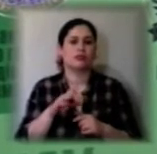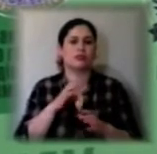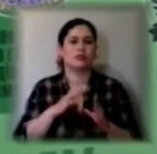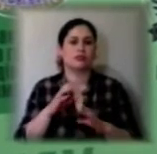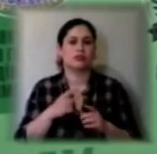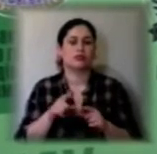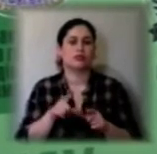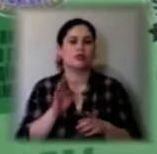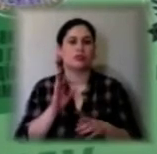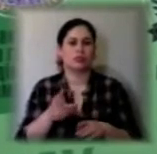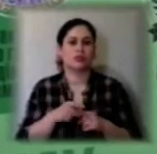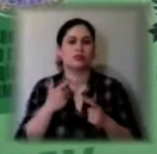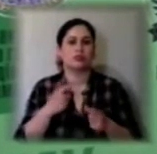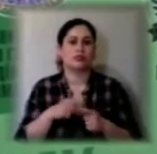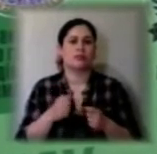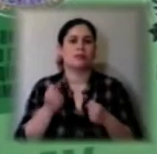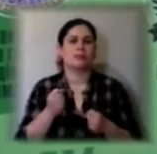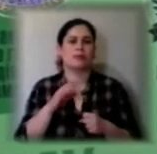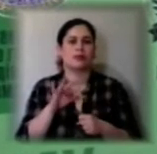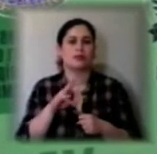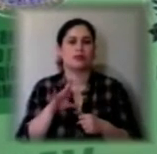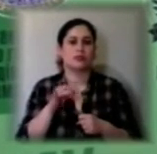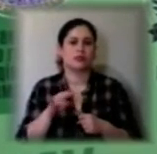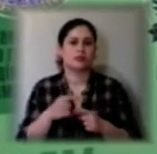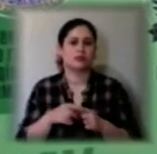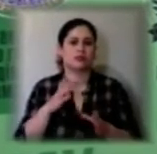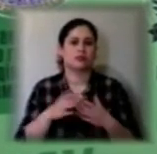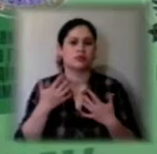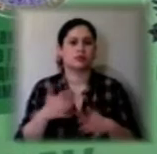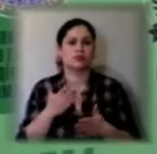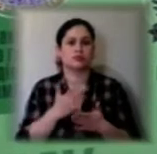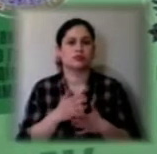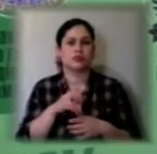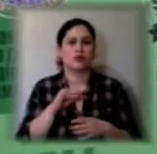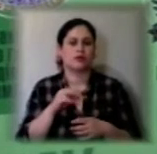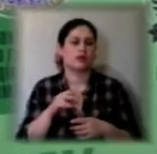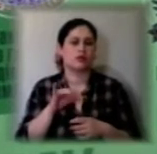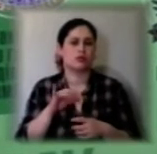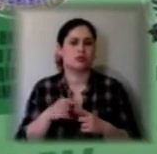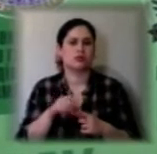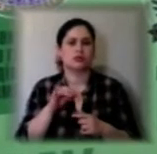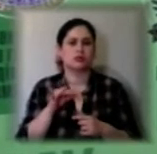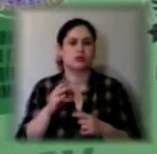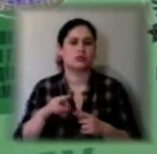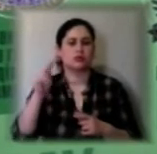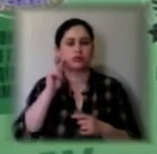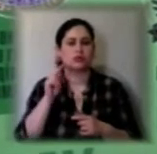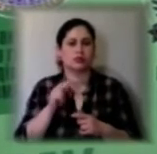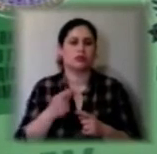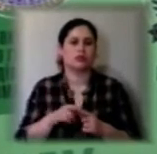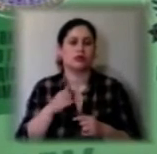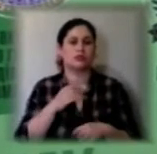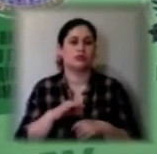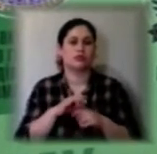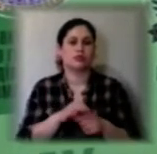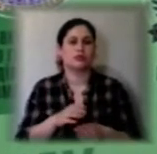триватиме онлайн. Студенти вже мають певний досвід дистанційного навчання. Ми провели курс